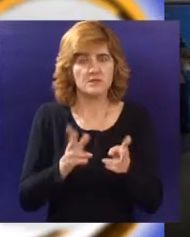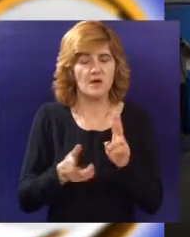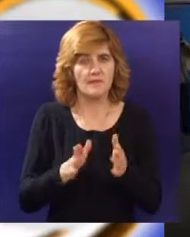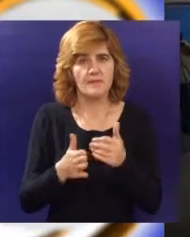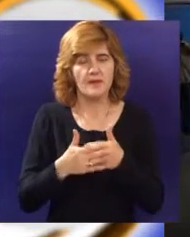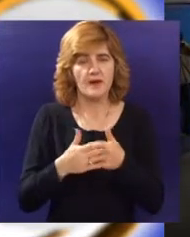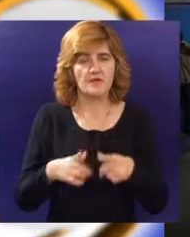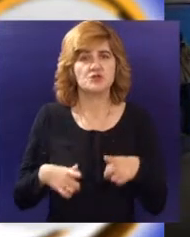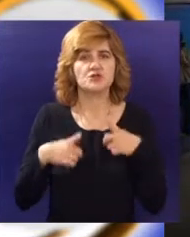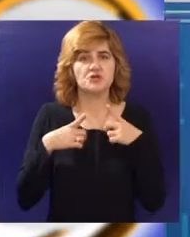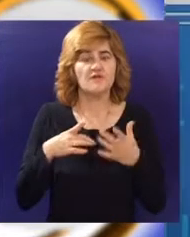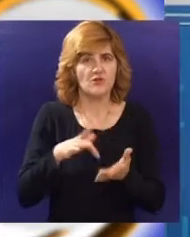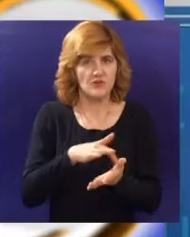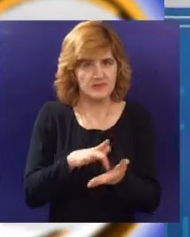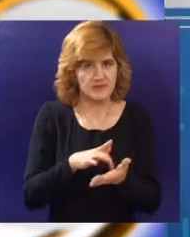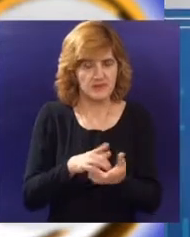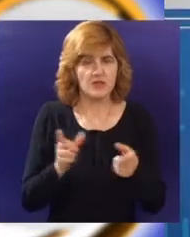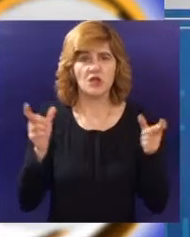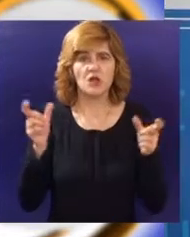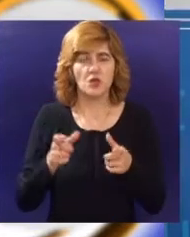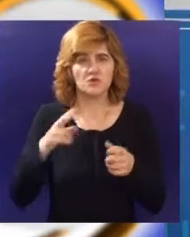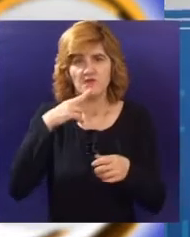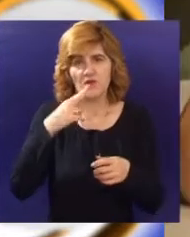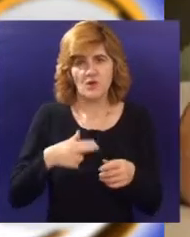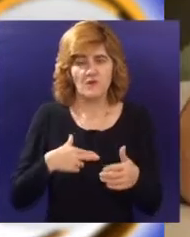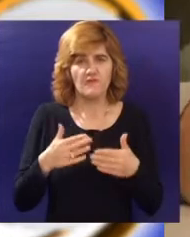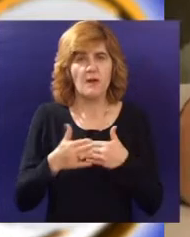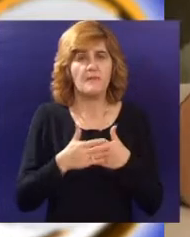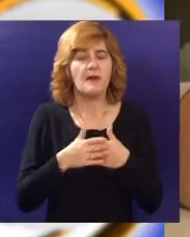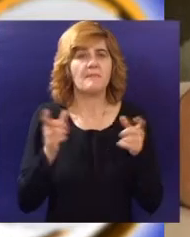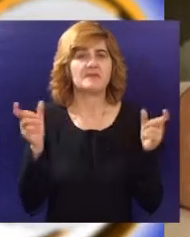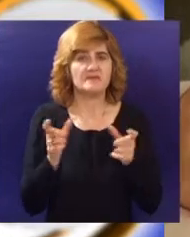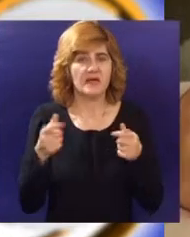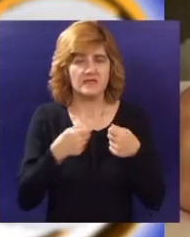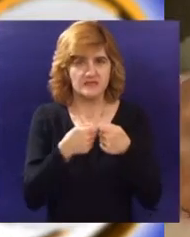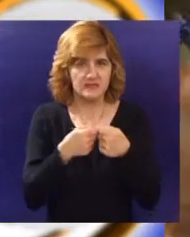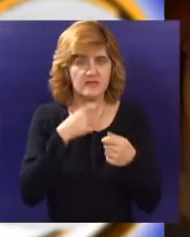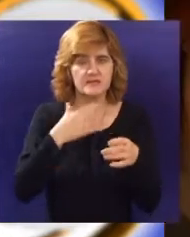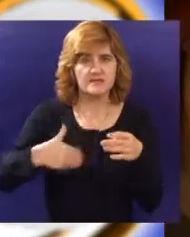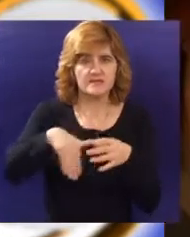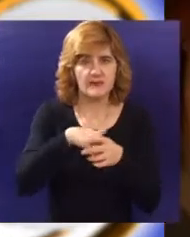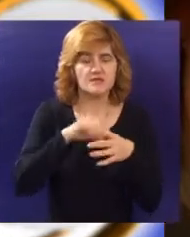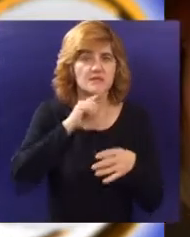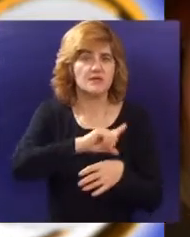odgovornost prema životnoj sredini, zatim za društvenu odgovornost prema zajednici, prema zaposlenima i prema klijentima, to jest